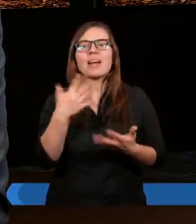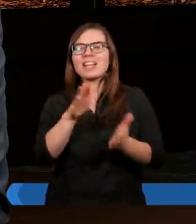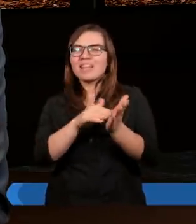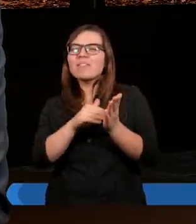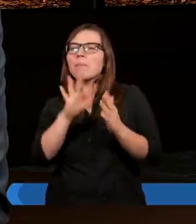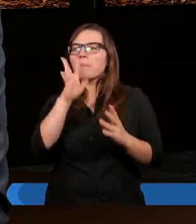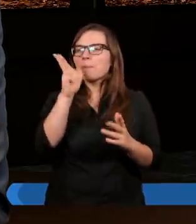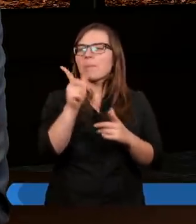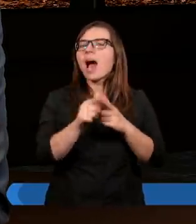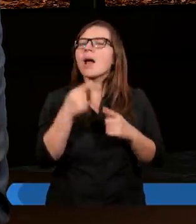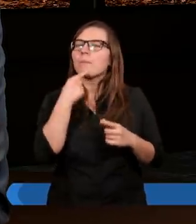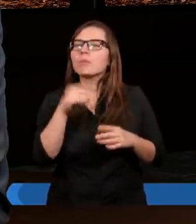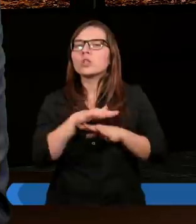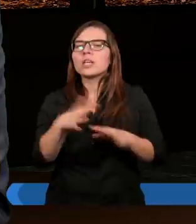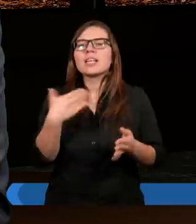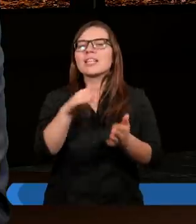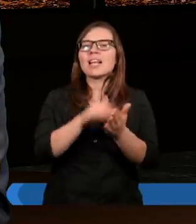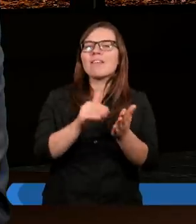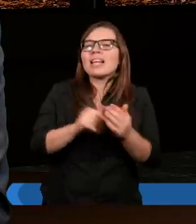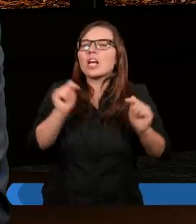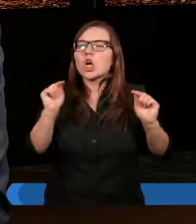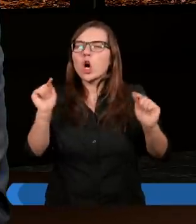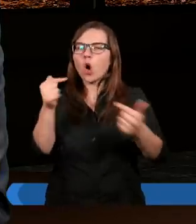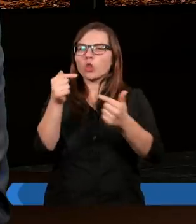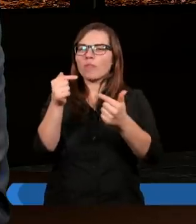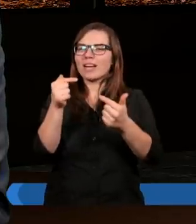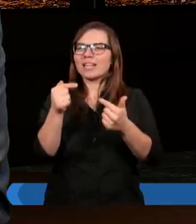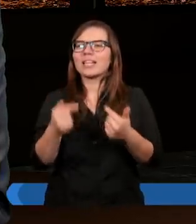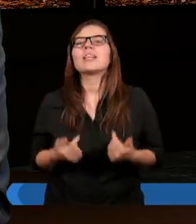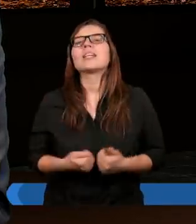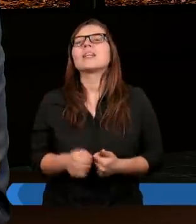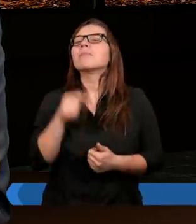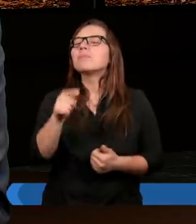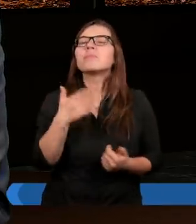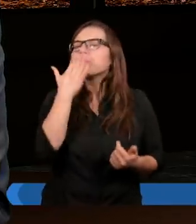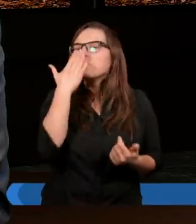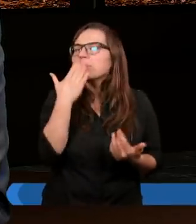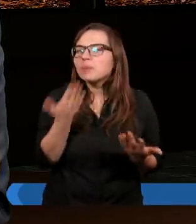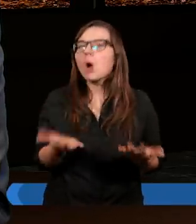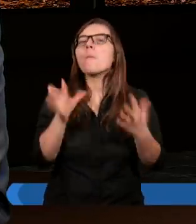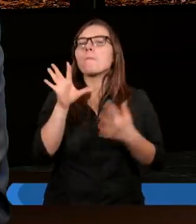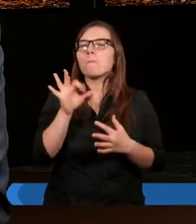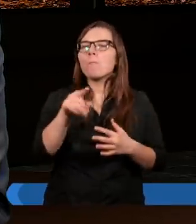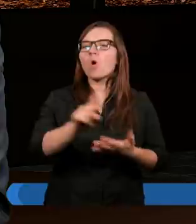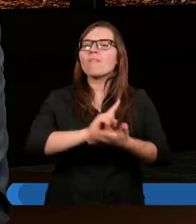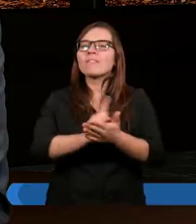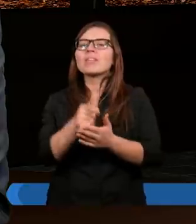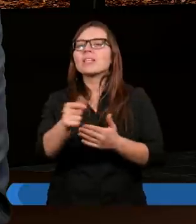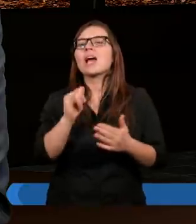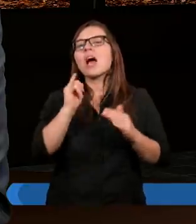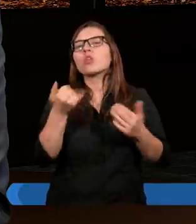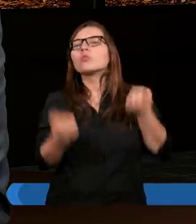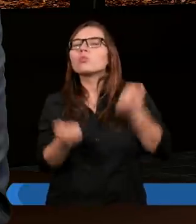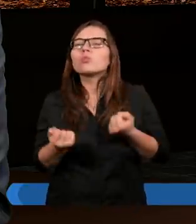piękny, ale powiedzmy sobie szczerze, niezwykle kontrowersyjny. Wynika to z tego, że jakoś trudno nam